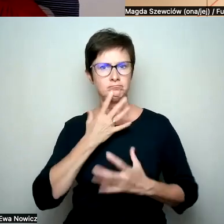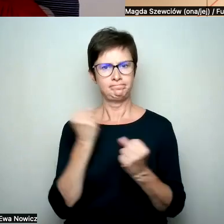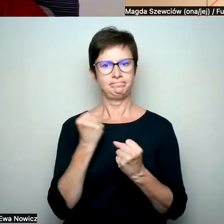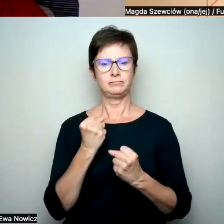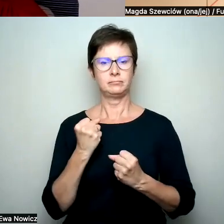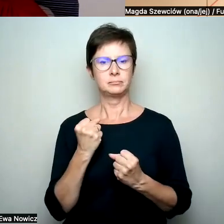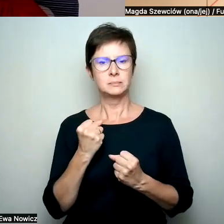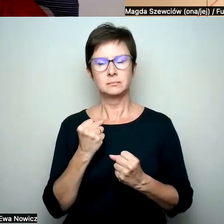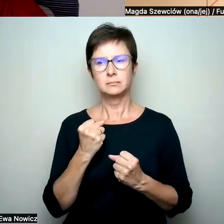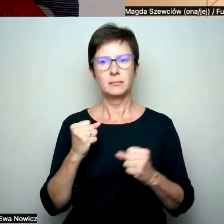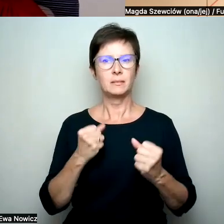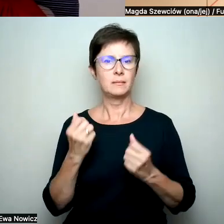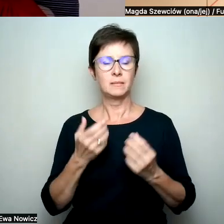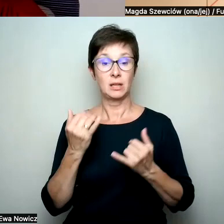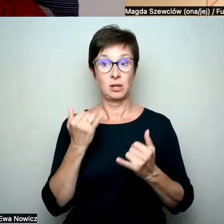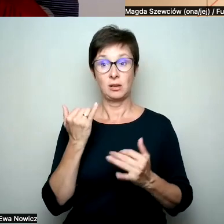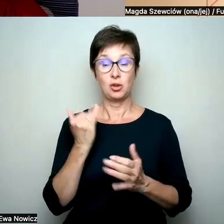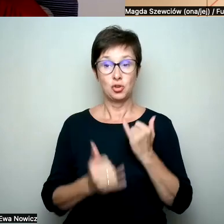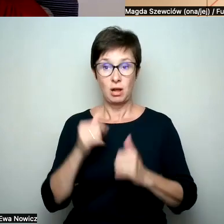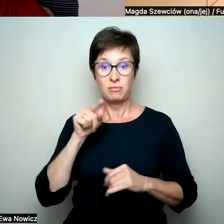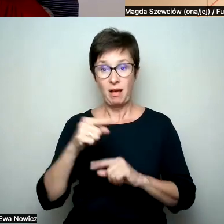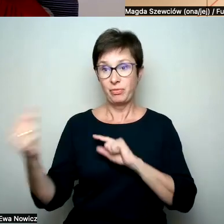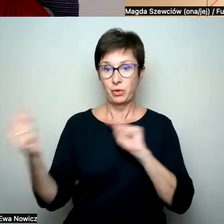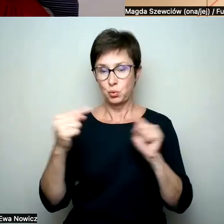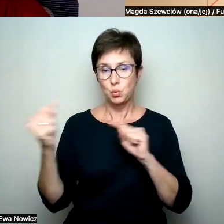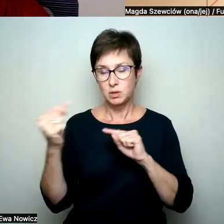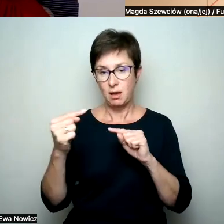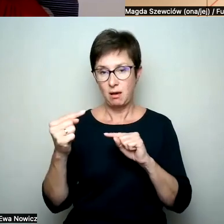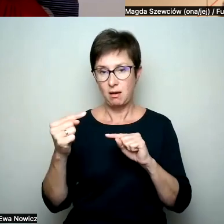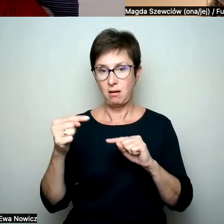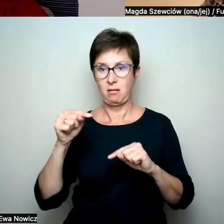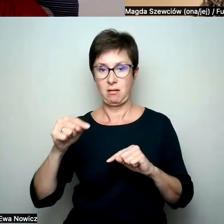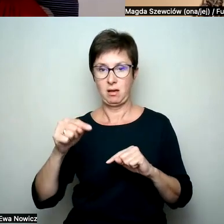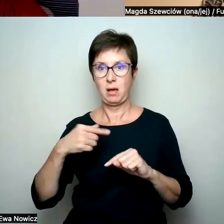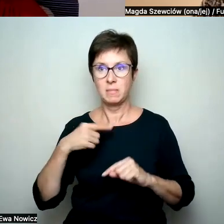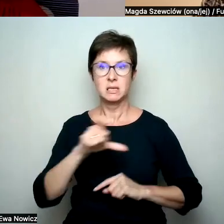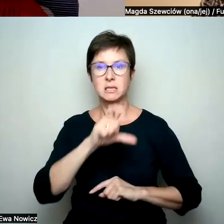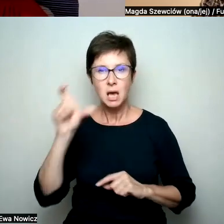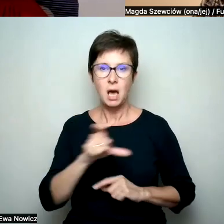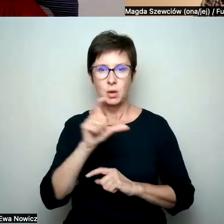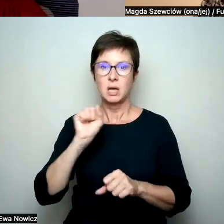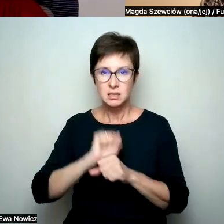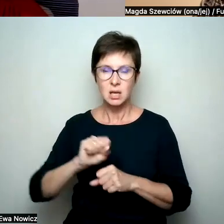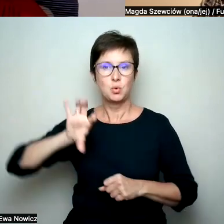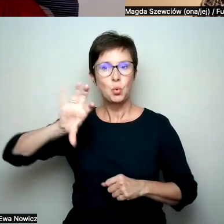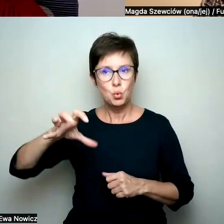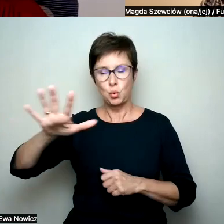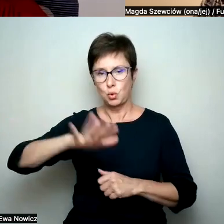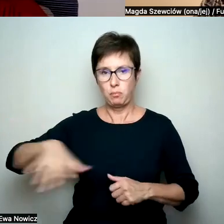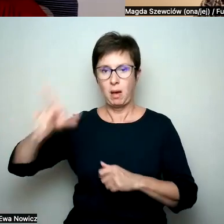jeśli w tej dyskusji o tym, że wciąż mamy grupę społeczną w Polsce, która ma